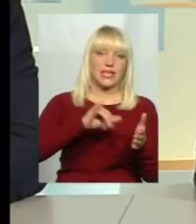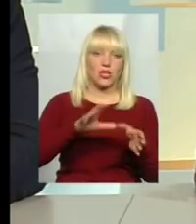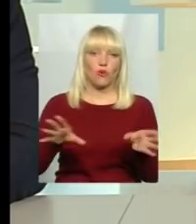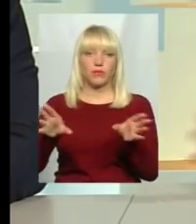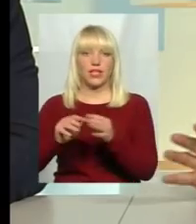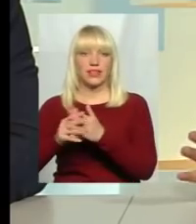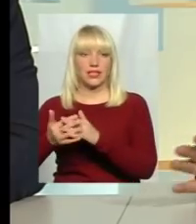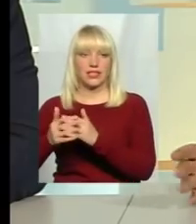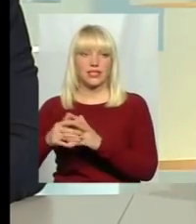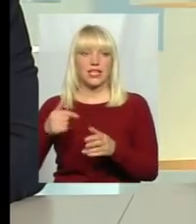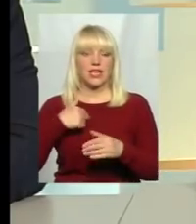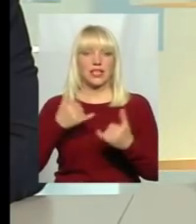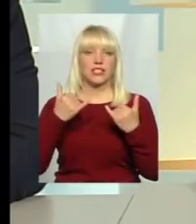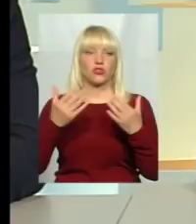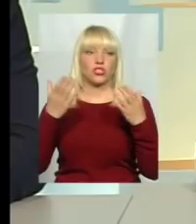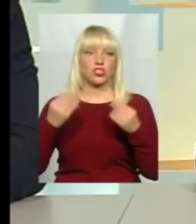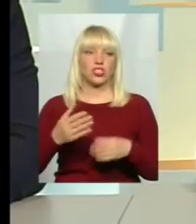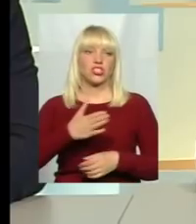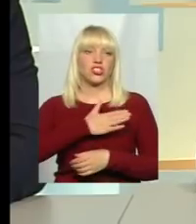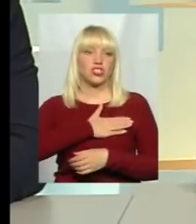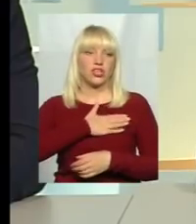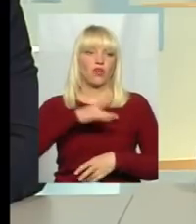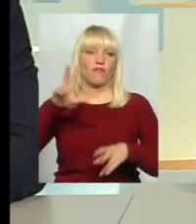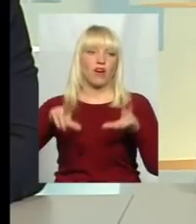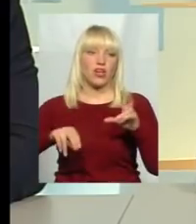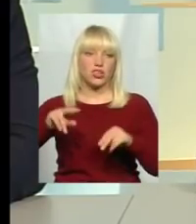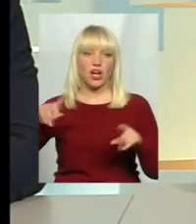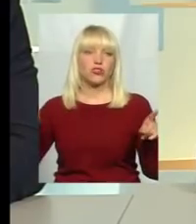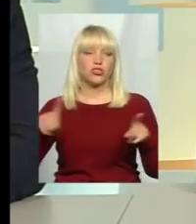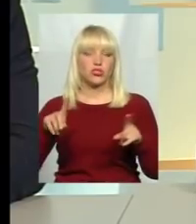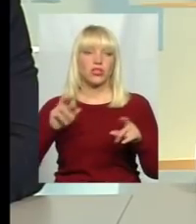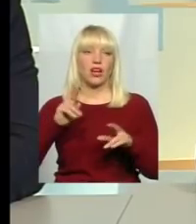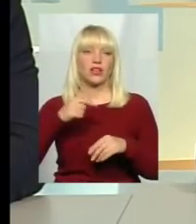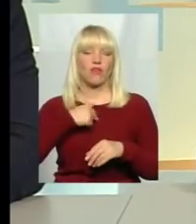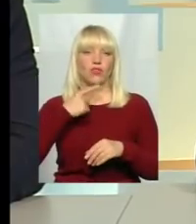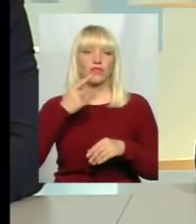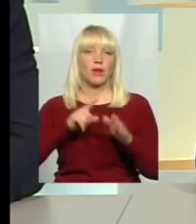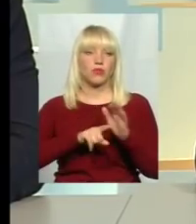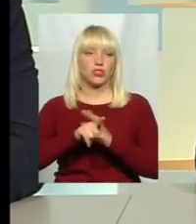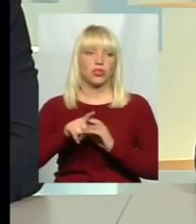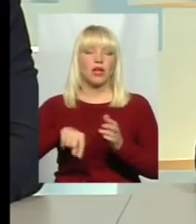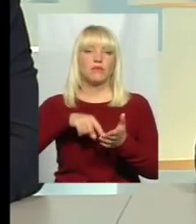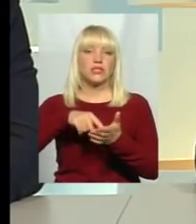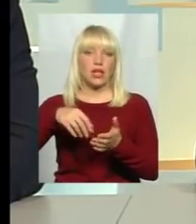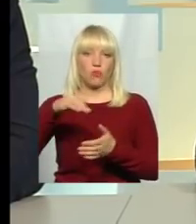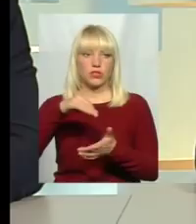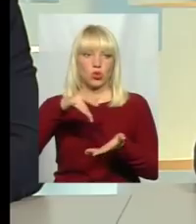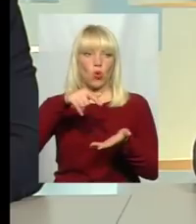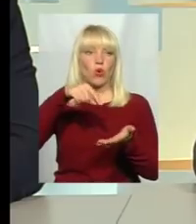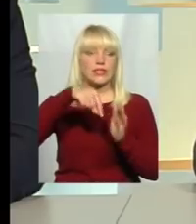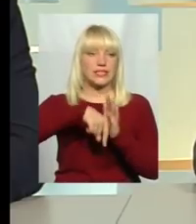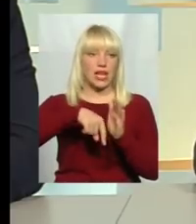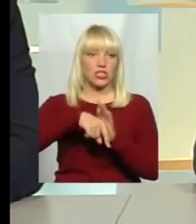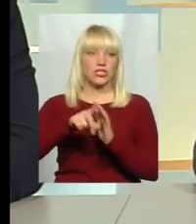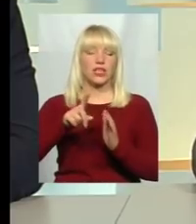сьогоднішній день абсолютно щиро вважаю, що, як я вже говорив на самому початку, що міста обласного значення, які можуть, мають